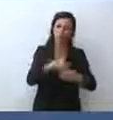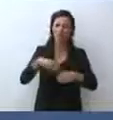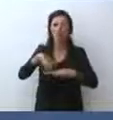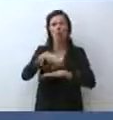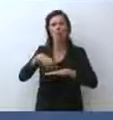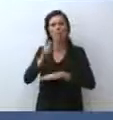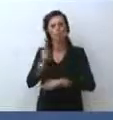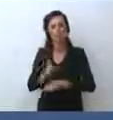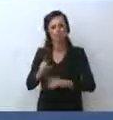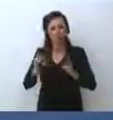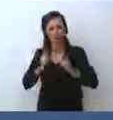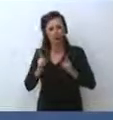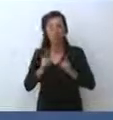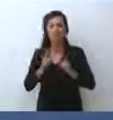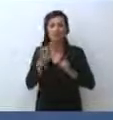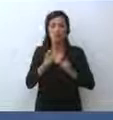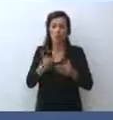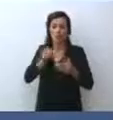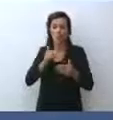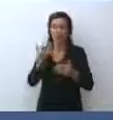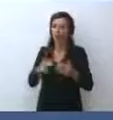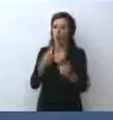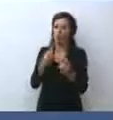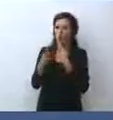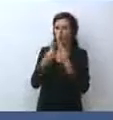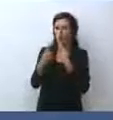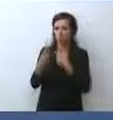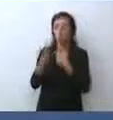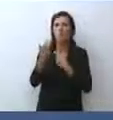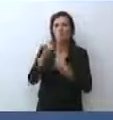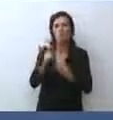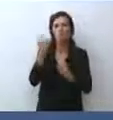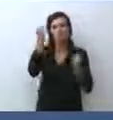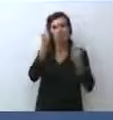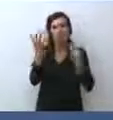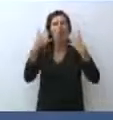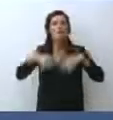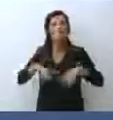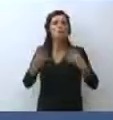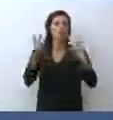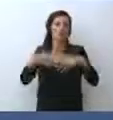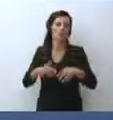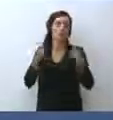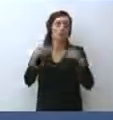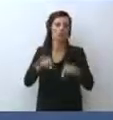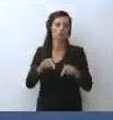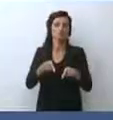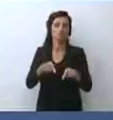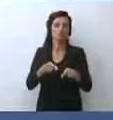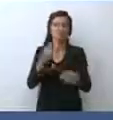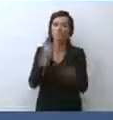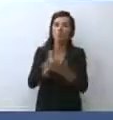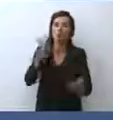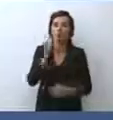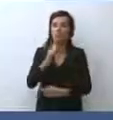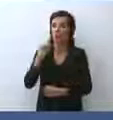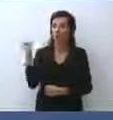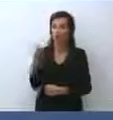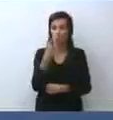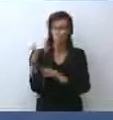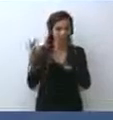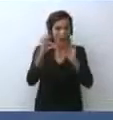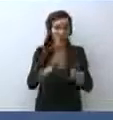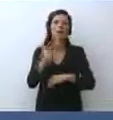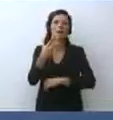Difesa, nelle varie consultazioni che abbiamo fatto. Si tratterà di organizzarla, ma è importante che vengano tutti vaccinati all'arrivo.